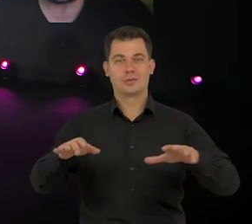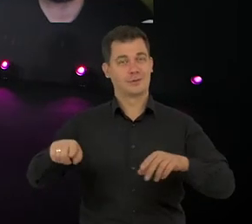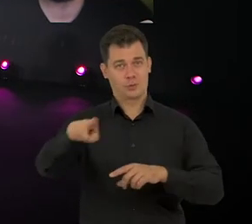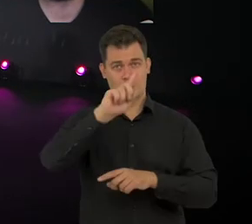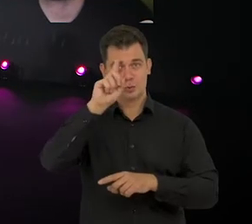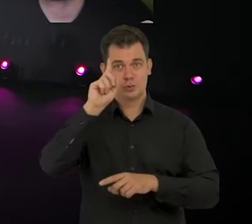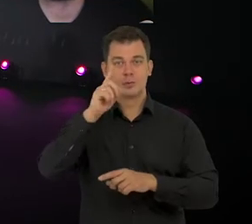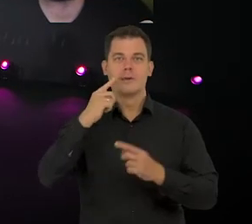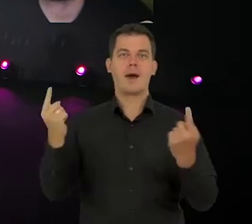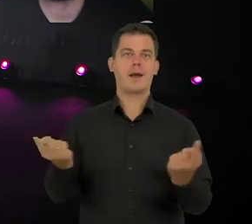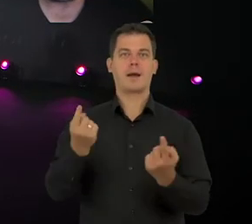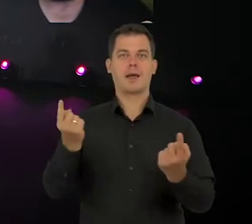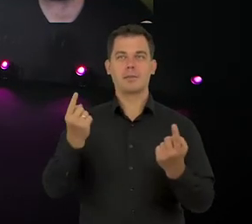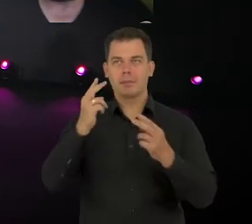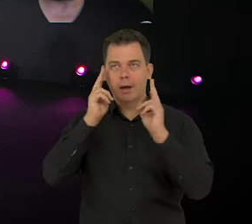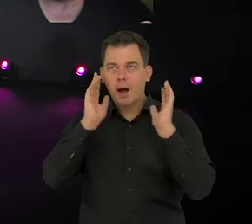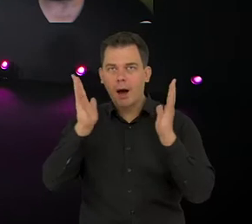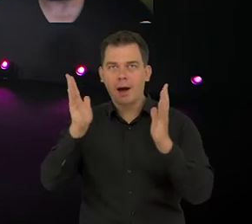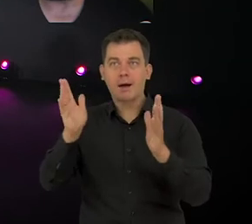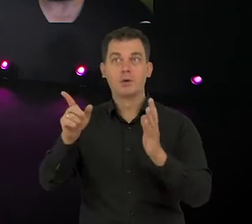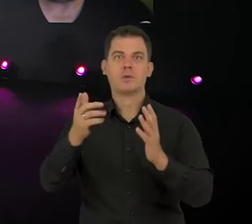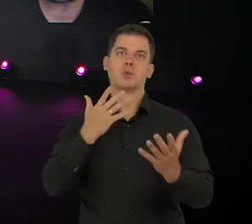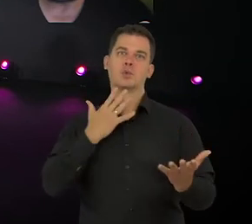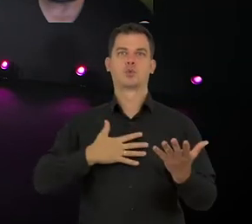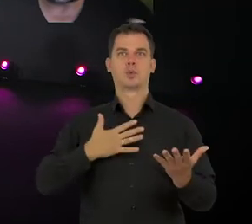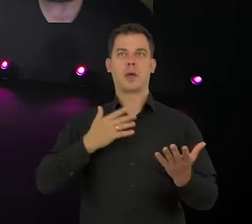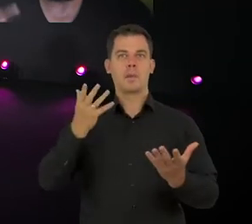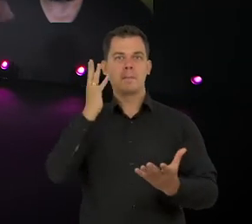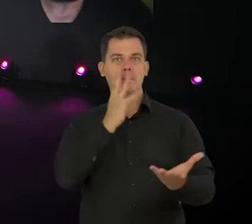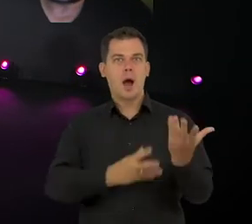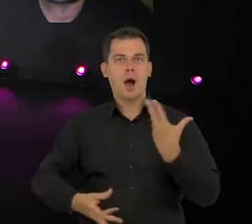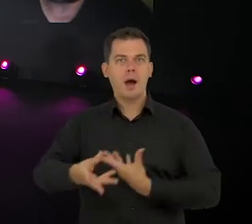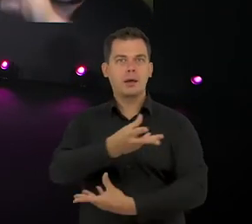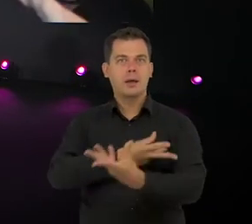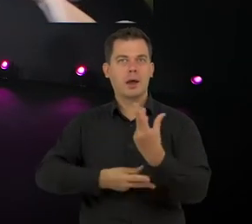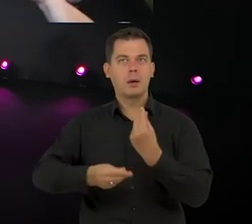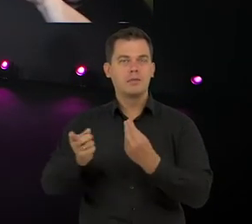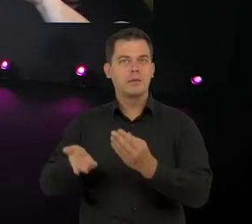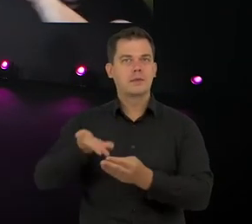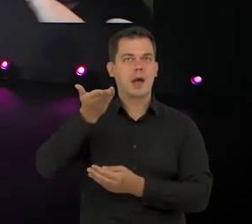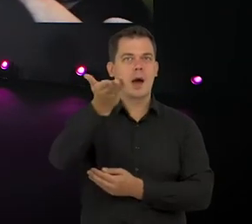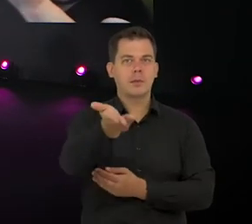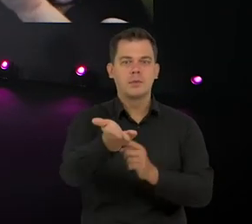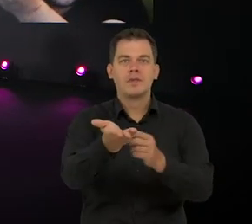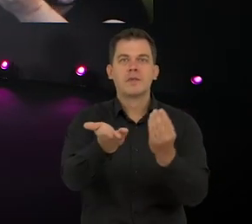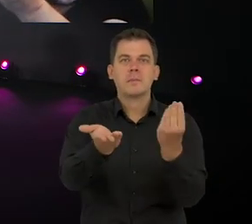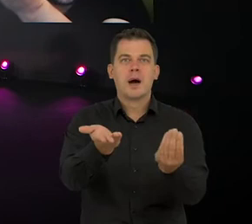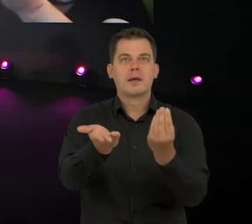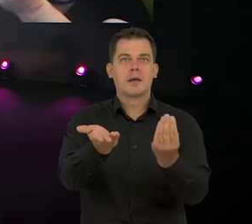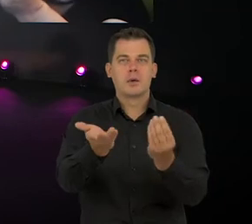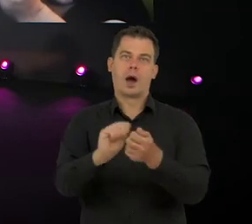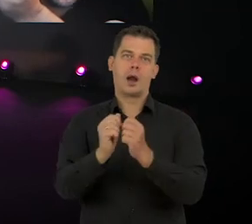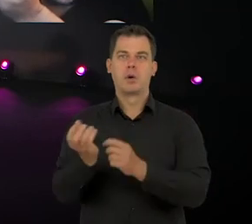mierze jesteśmy poddani reklamom, które dają nam jakiś magiczny świat. Często widzimy jakiś dziwny